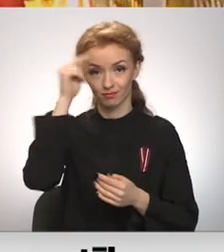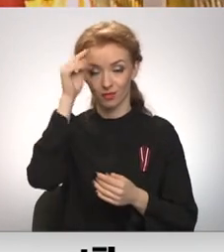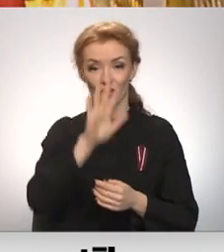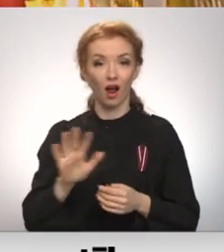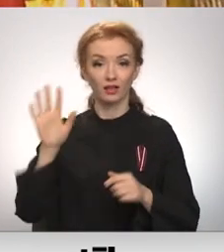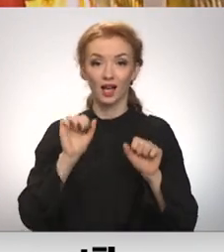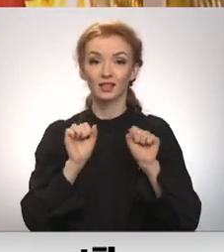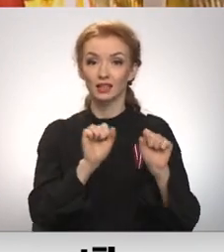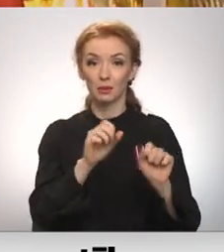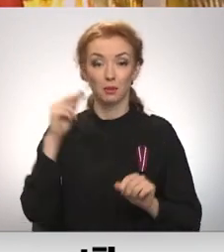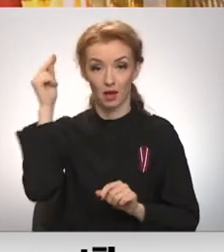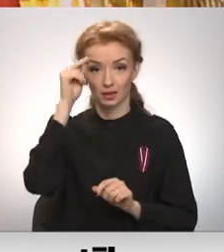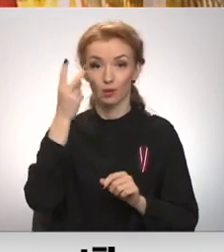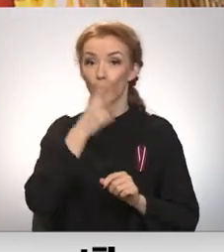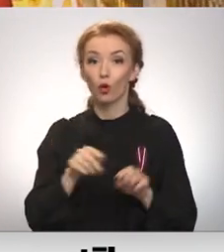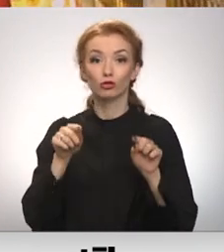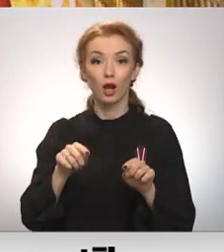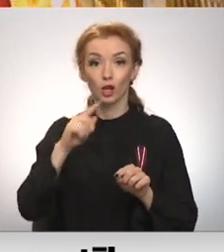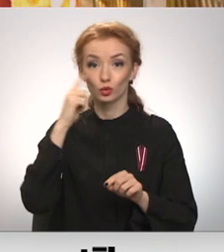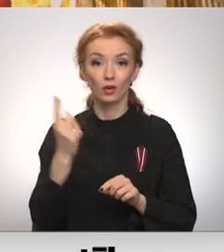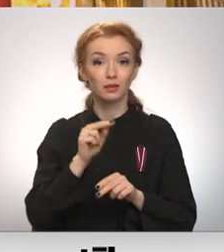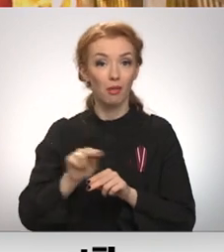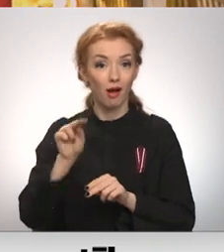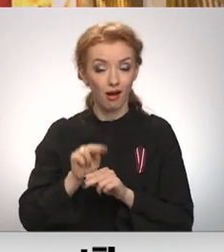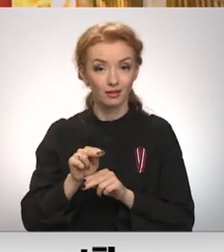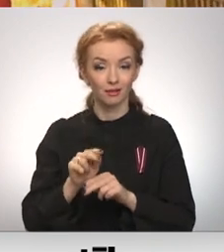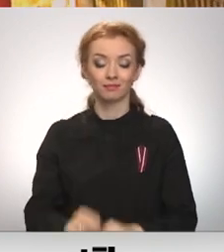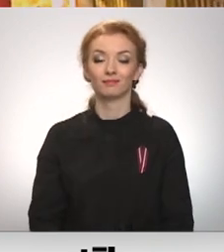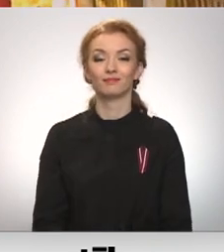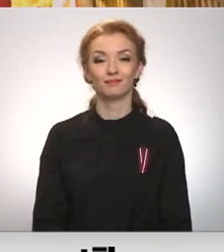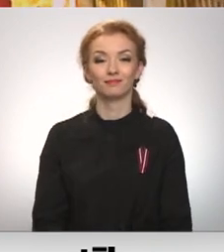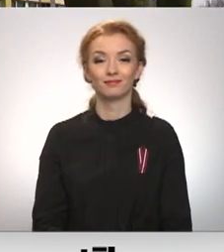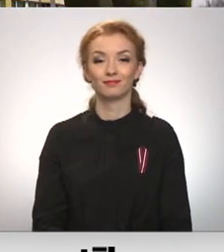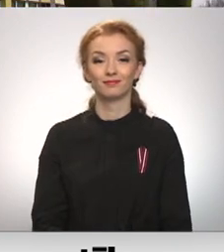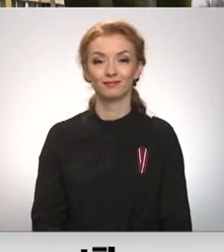aizsardzības mācība. Kur šajā stundās mācās jaunieši, laišāk nākamajās ižetā.